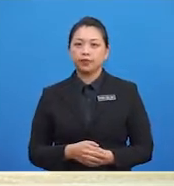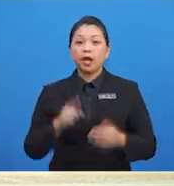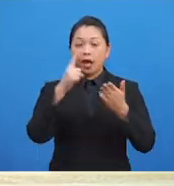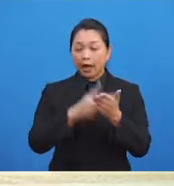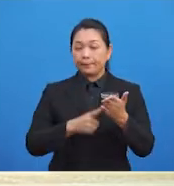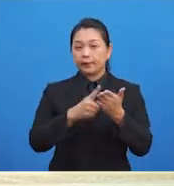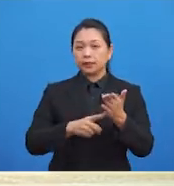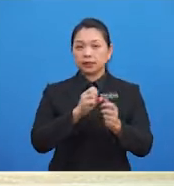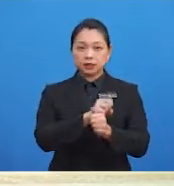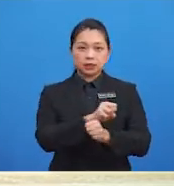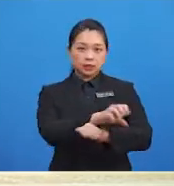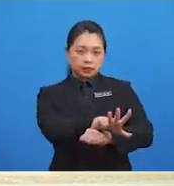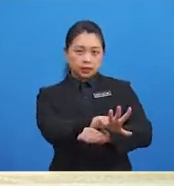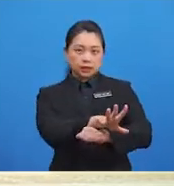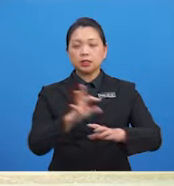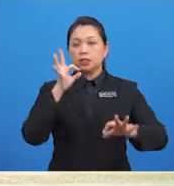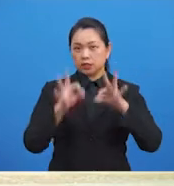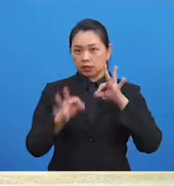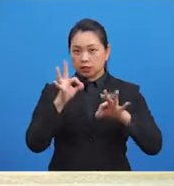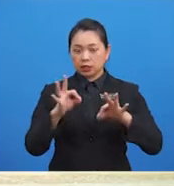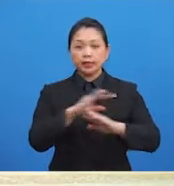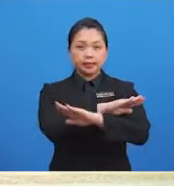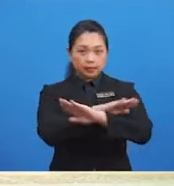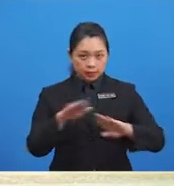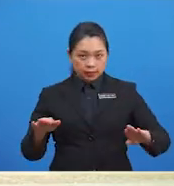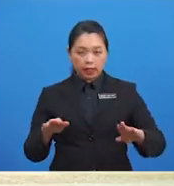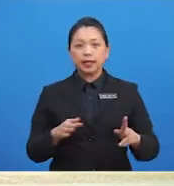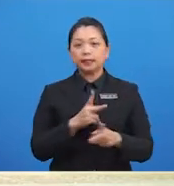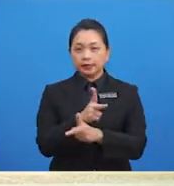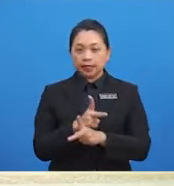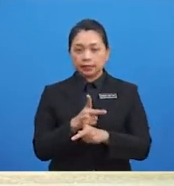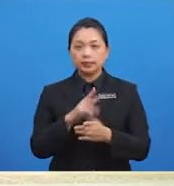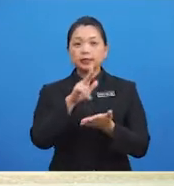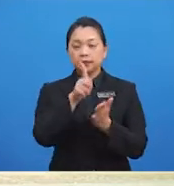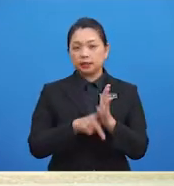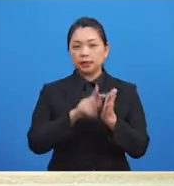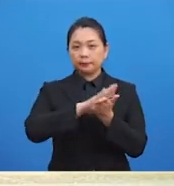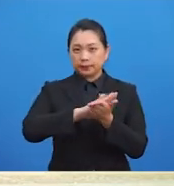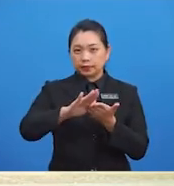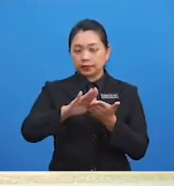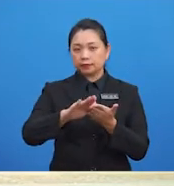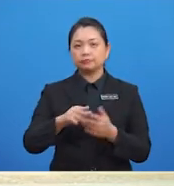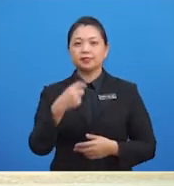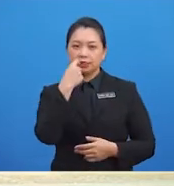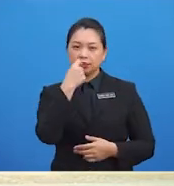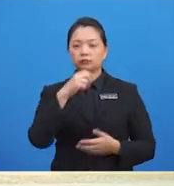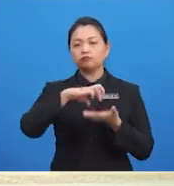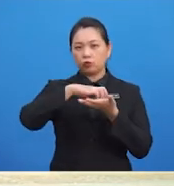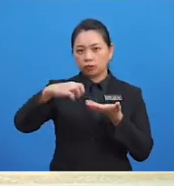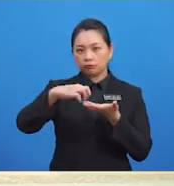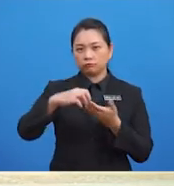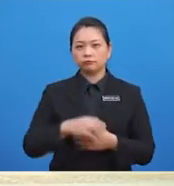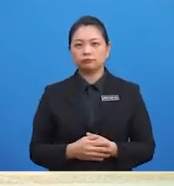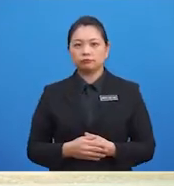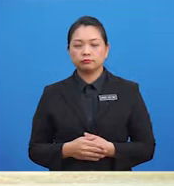kesan sekiranya kita tidak menjaga kebersihan diri Gigi akan rosak